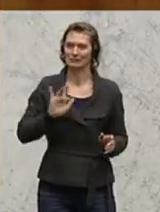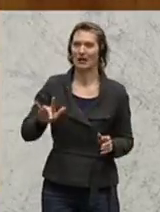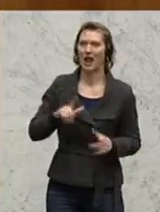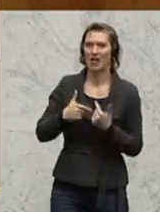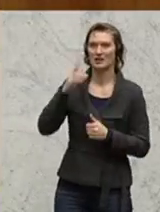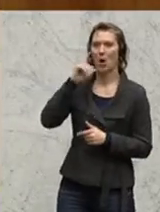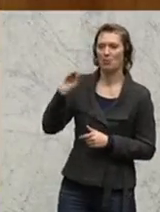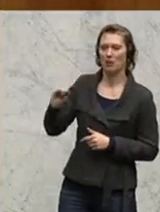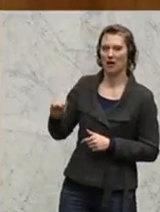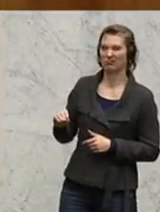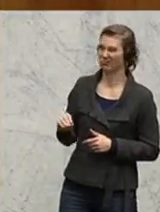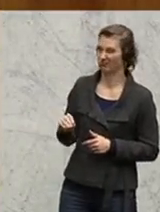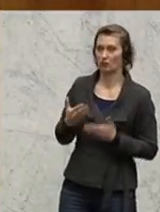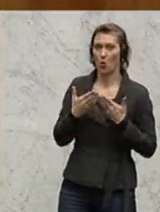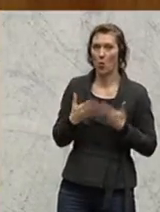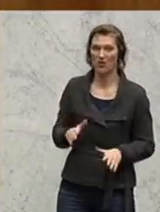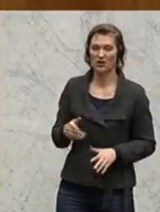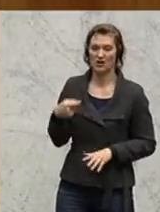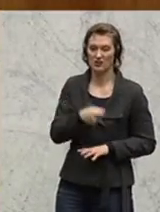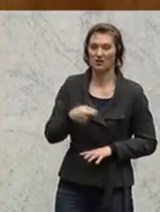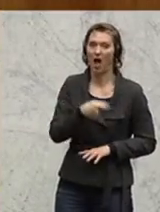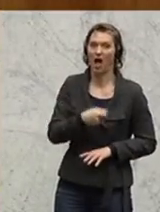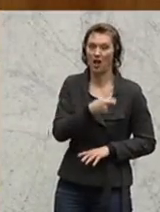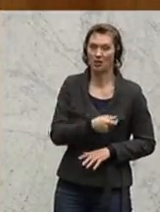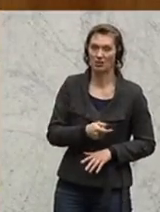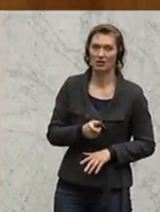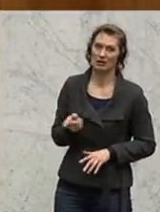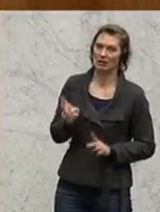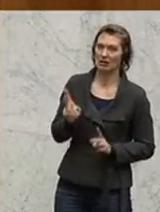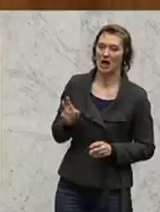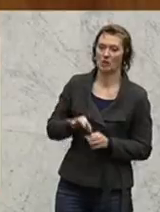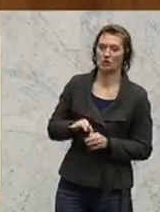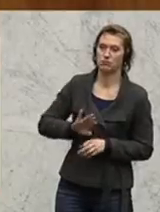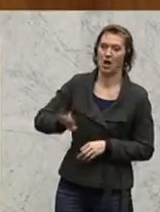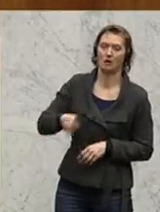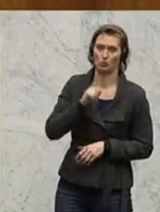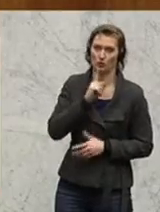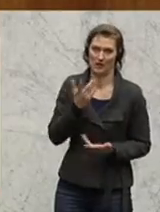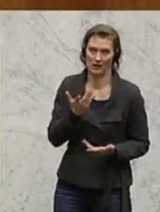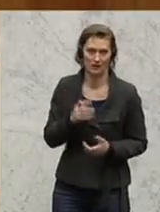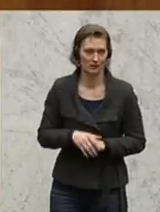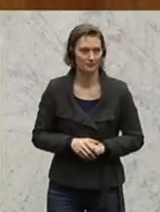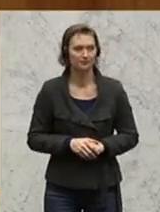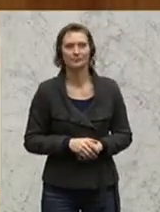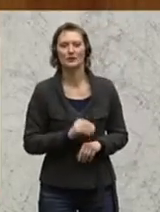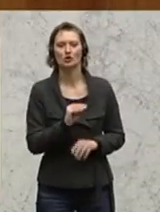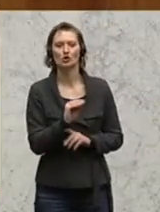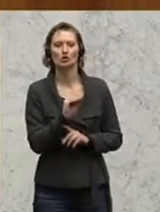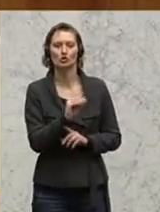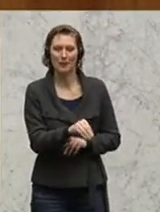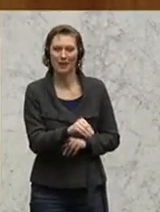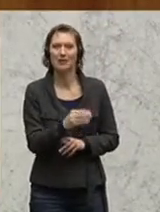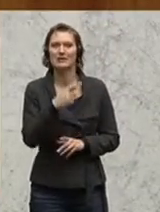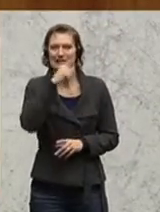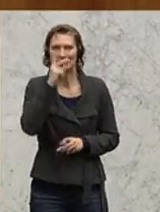Landeshauptmann, dass sich die öffentliche Hand den Zuschuss eigentlich hätte ersparen können, wenn Spenden besser